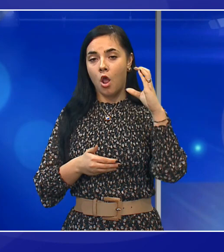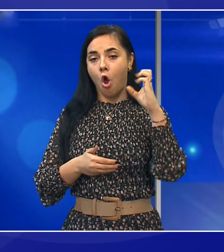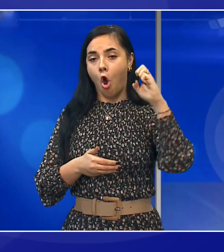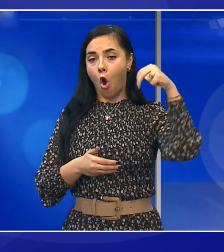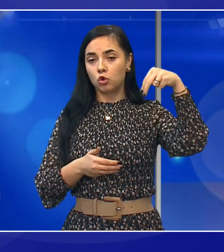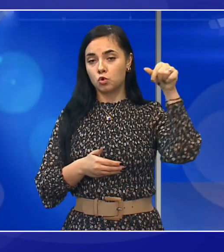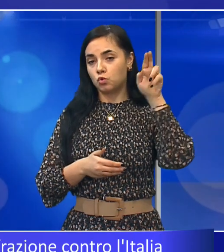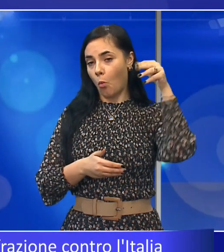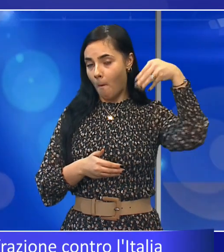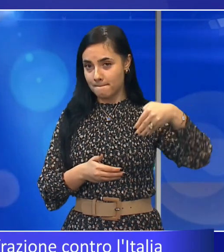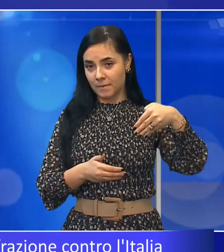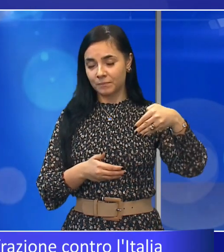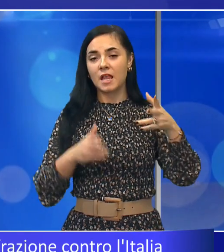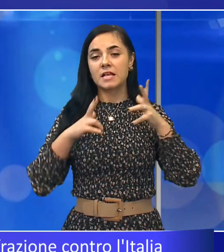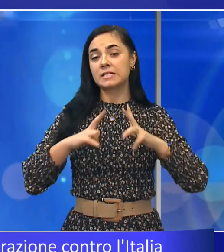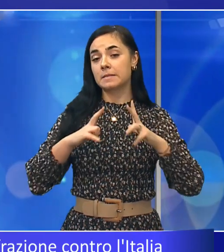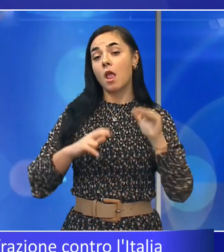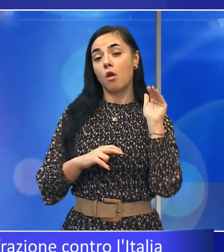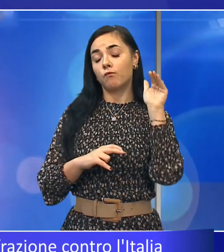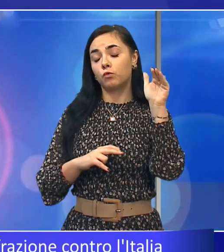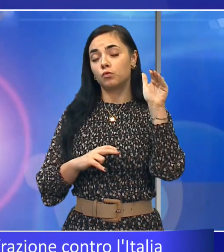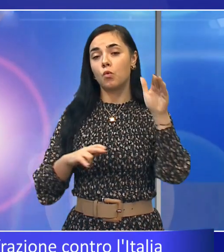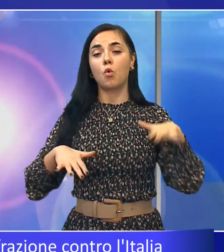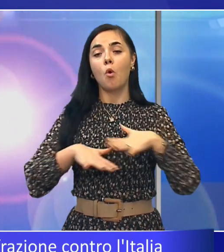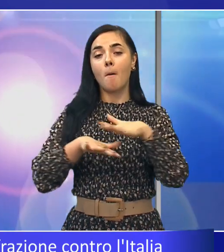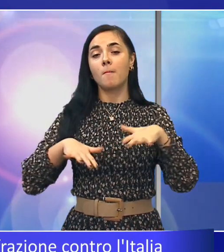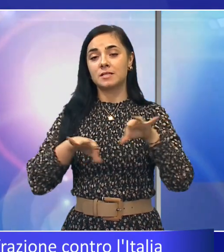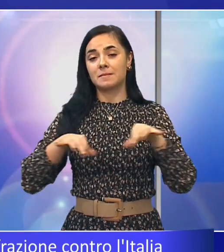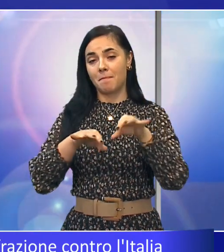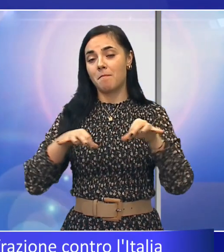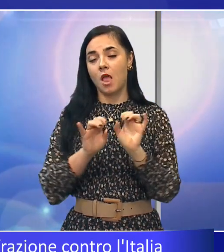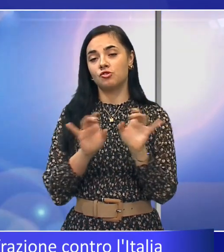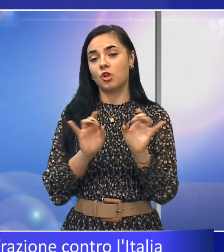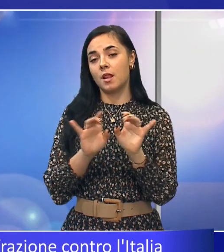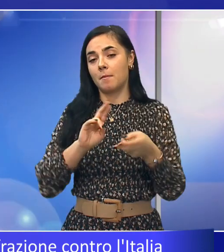che sia un'occasione per avere più spiagge libere.